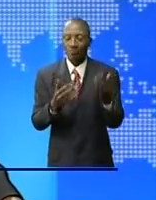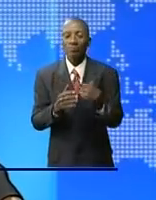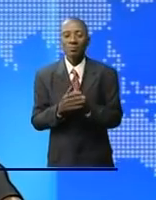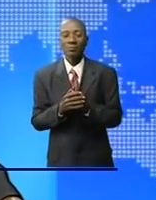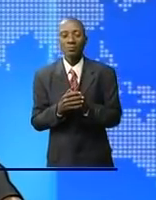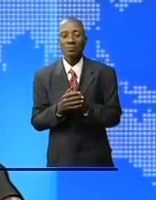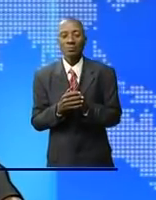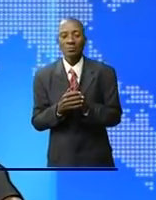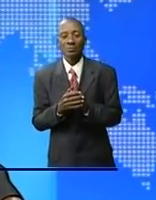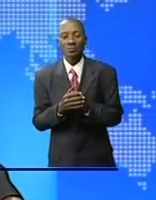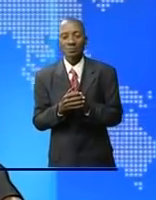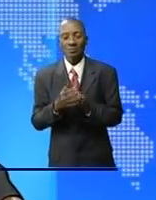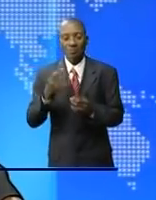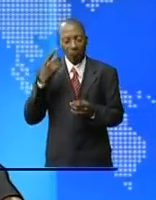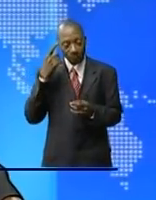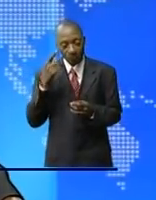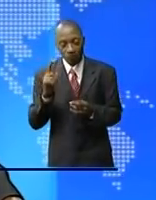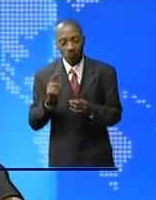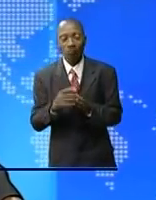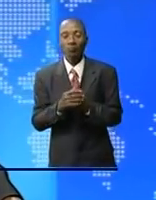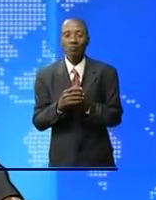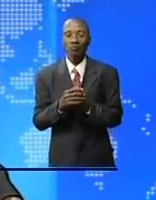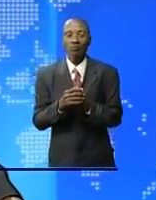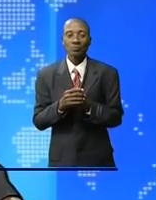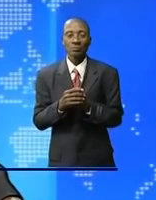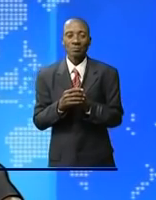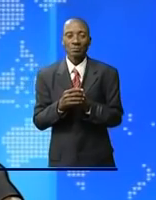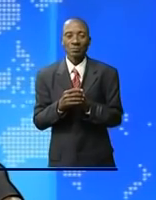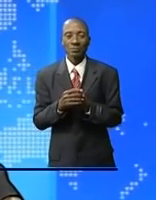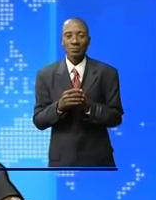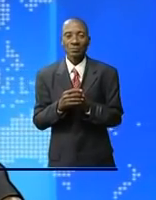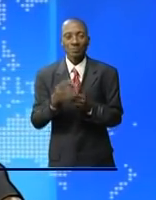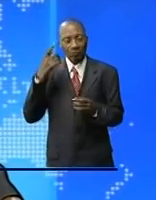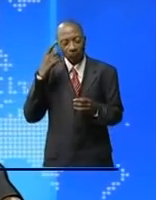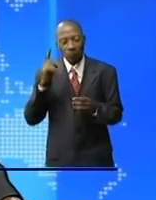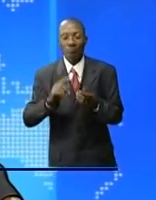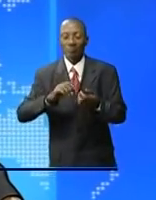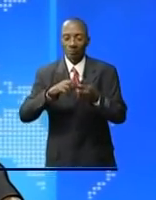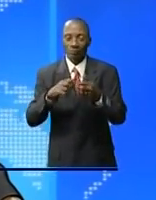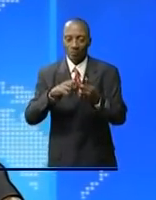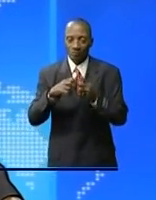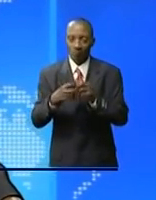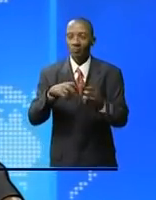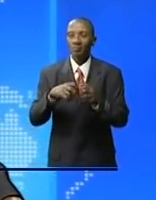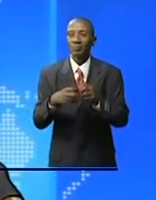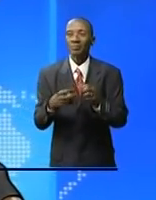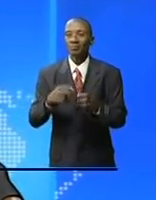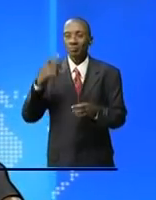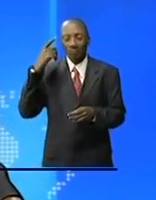question de la prise en compte des droits des personnes atteintes de l'albinisme avec le sénateur Kenyan Isaac